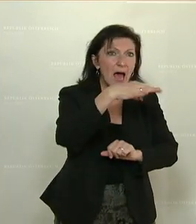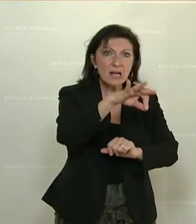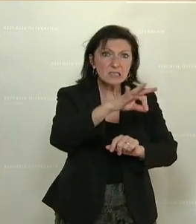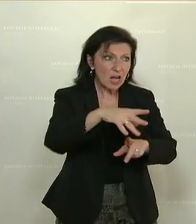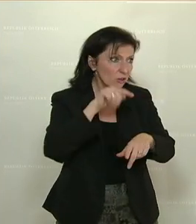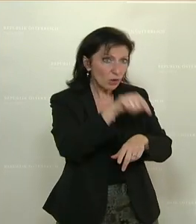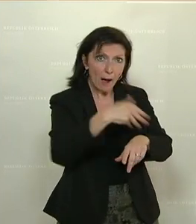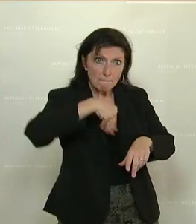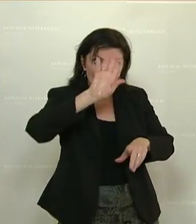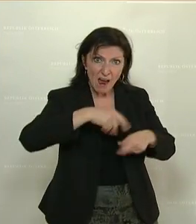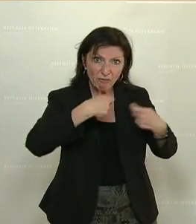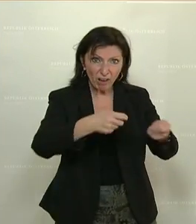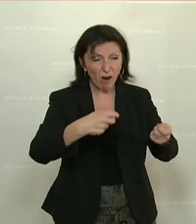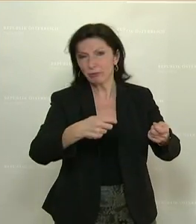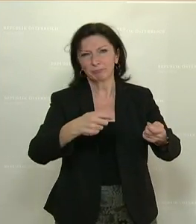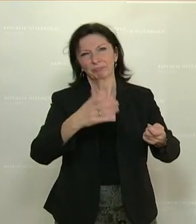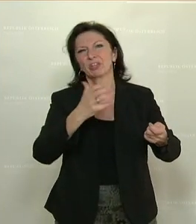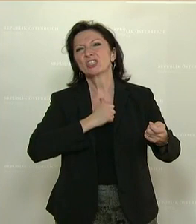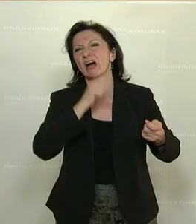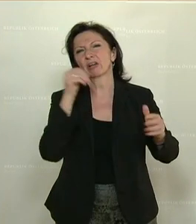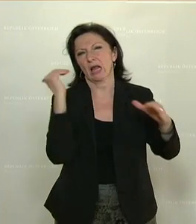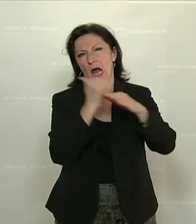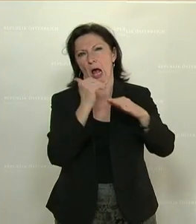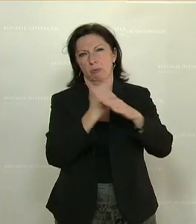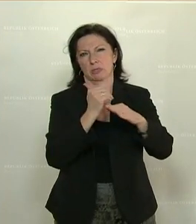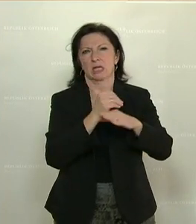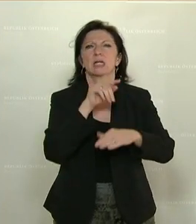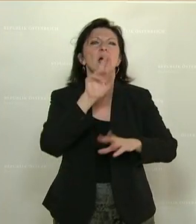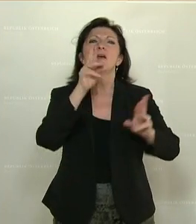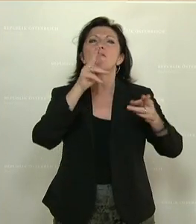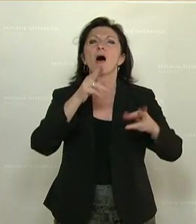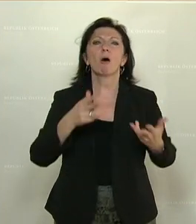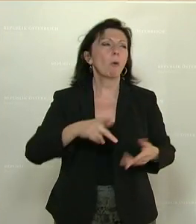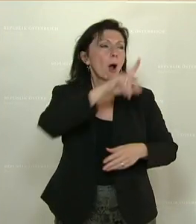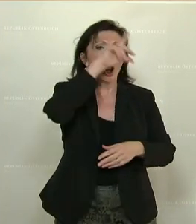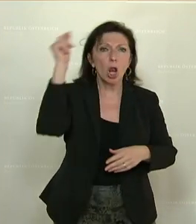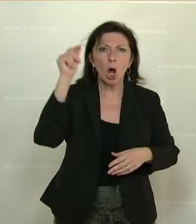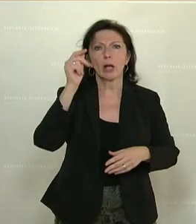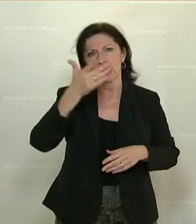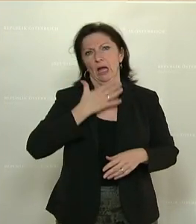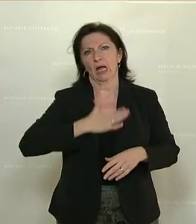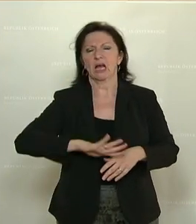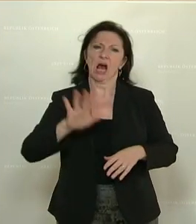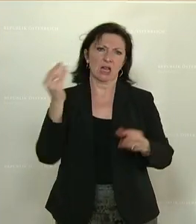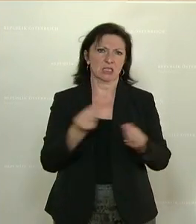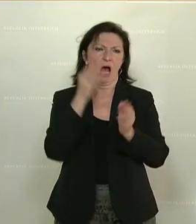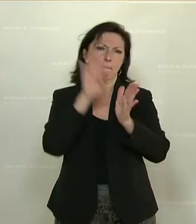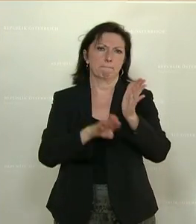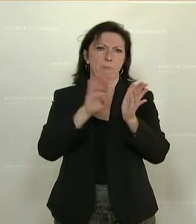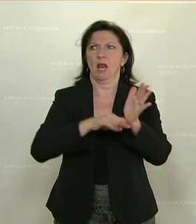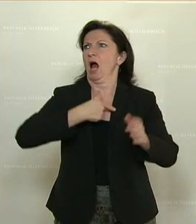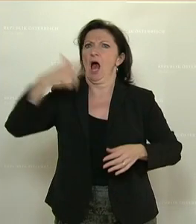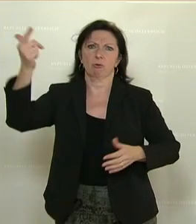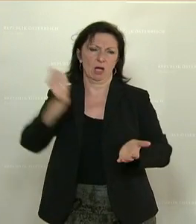ersetzt österreichische Produkte oft und gerne mit billiger Ware aus dem Ausland. Wir